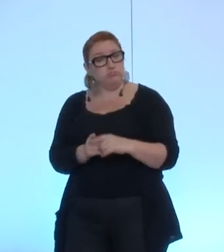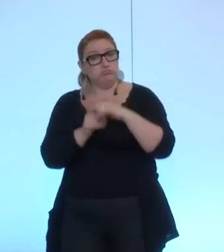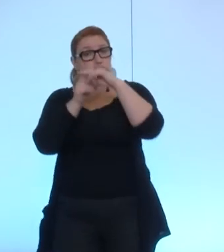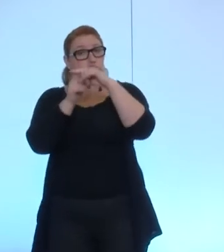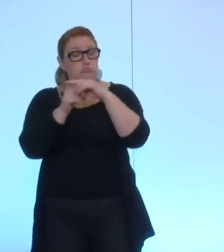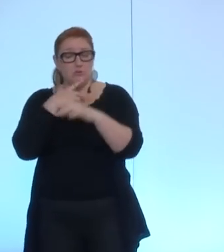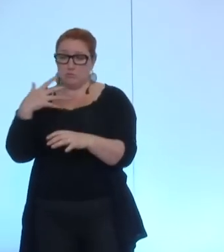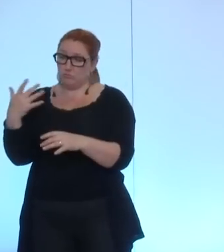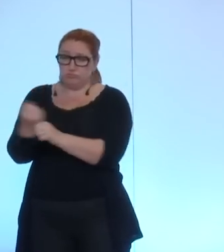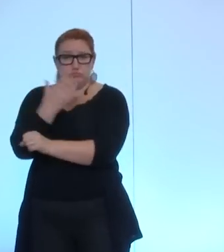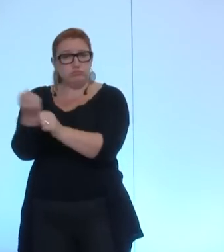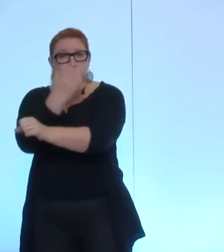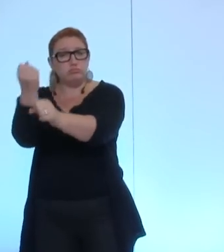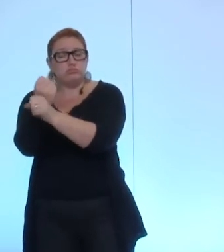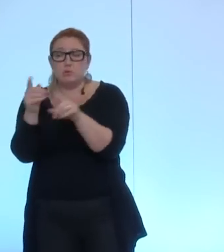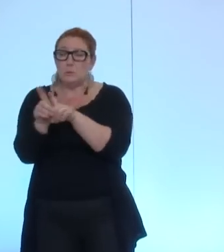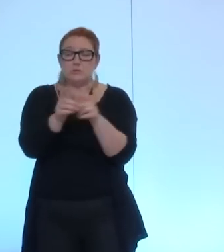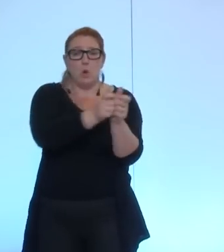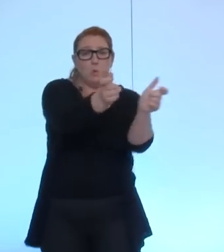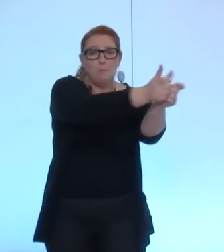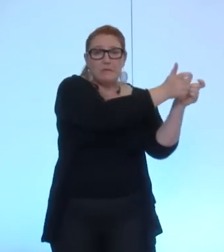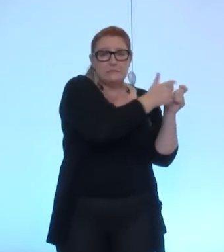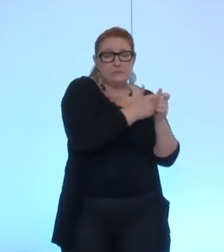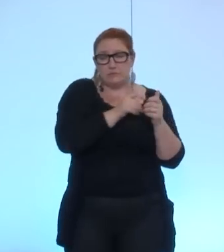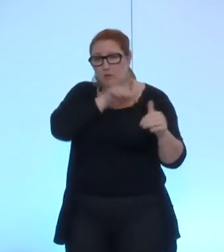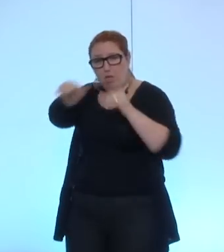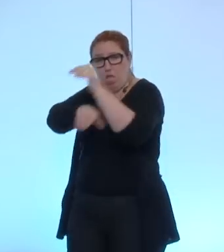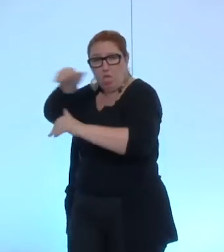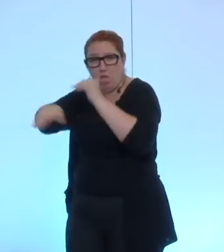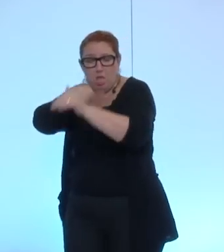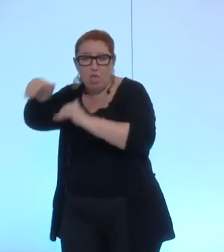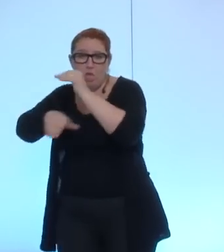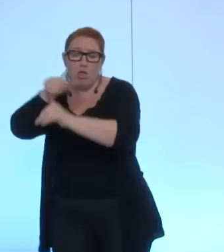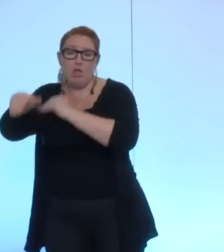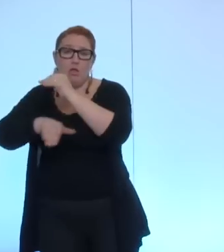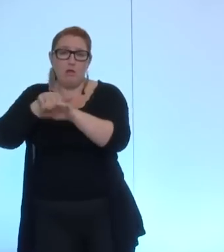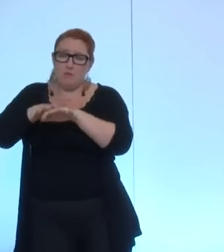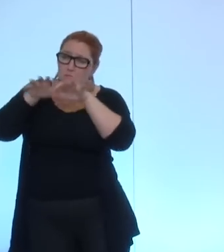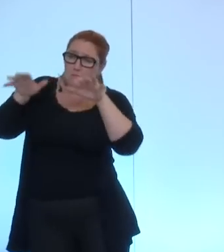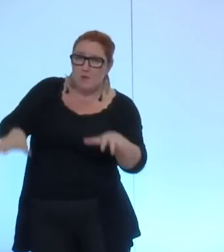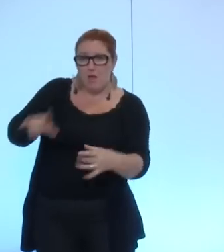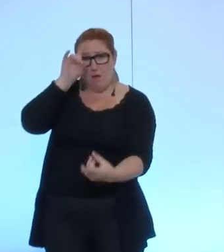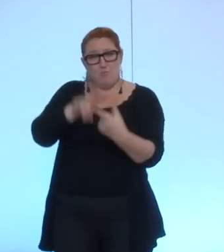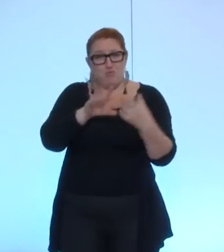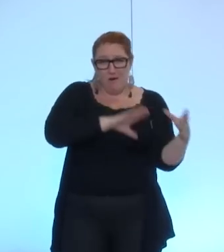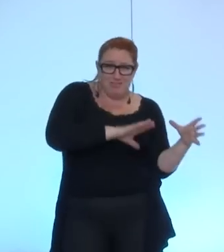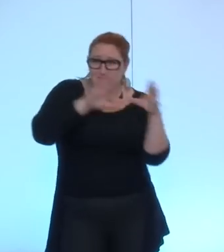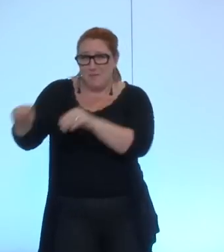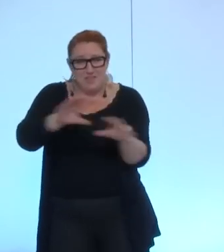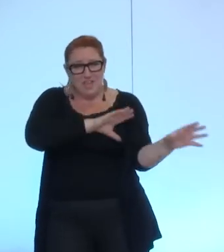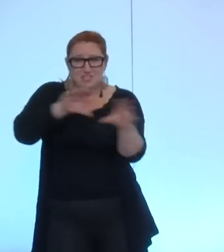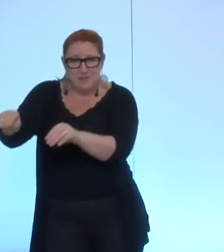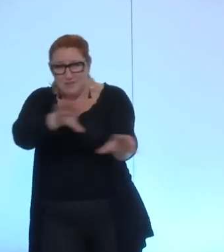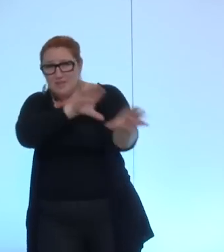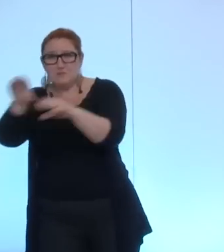résultats et la sollicitation des entreprises qui frappent à la porte pour aller s'installer sur le site, des